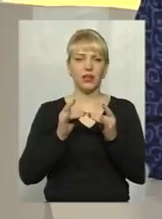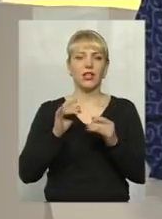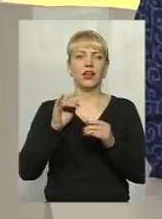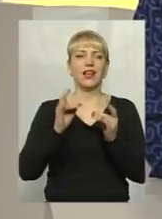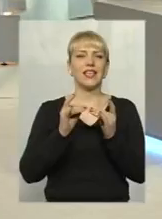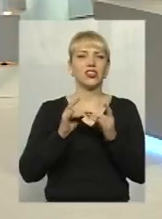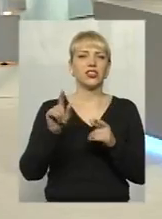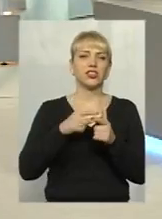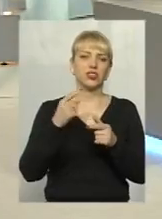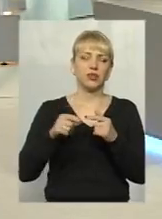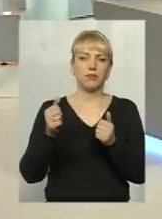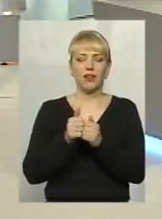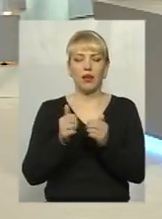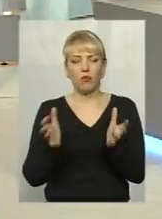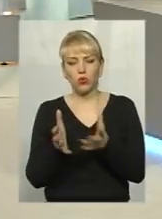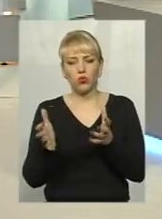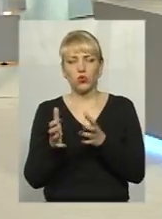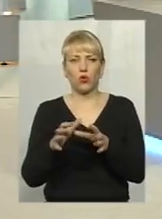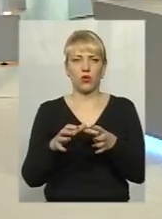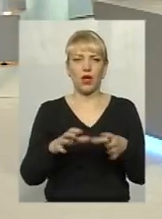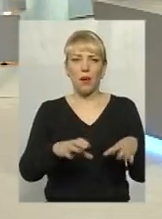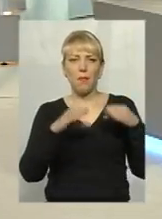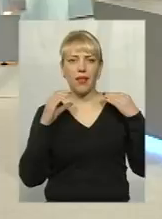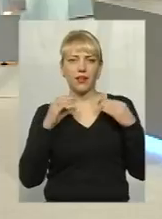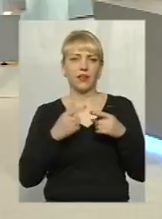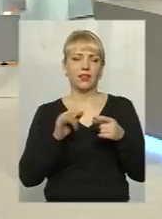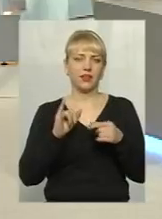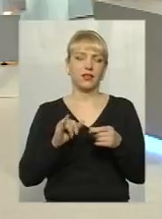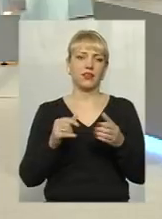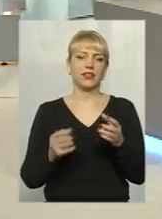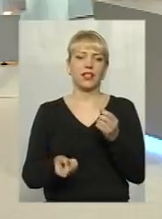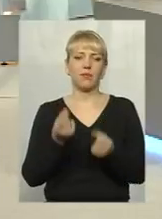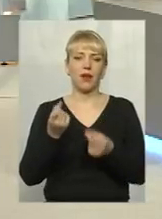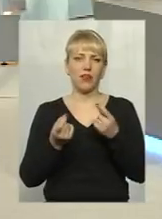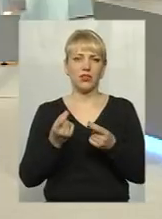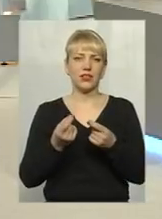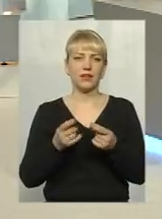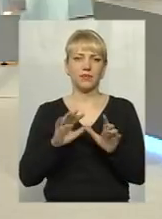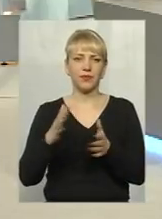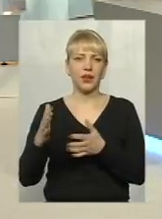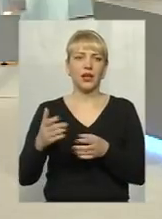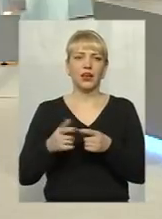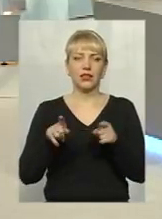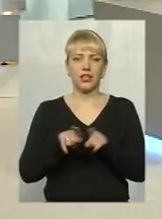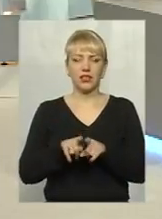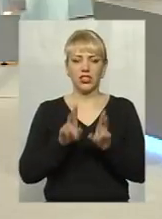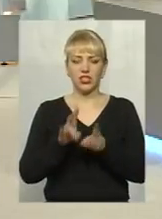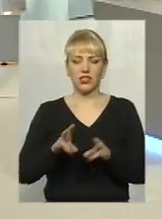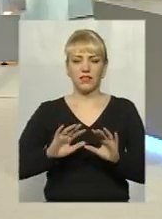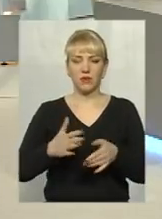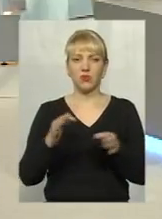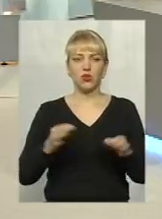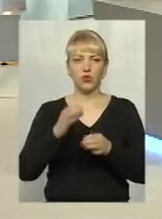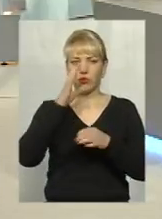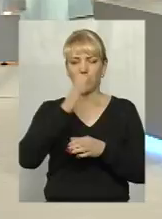десь біля якихось подушок, перин і так далі, і теж трапляються нещасні метри. Ну, я вам скажу, нічого немає поганого в тім, що